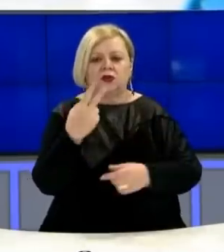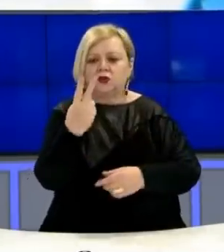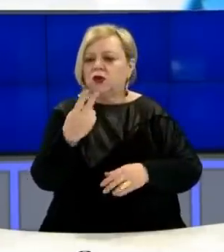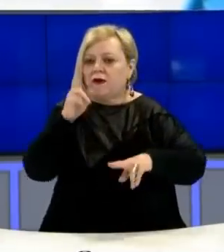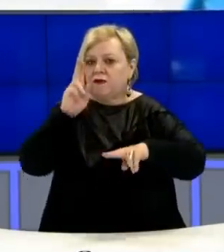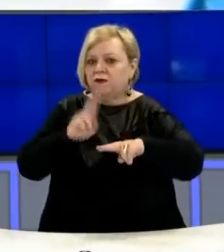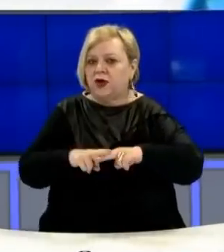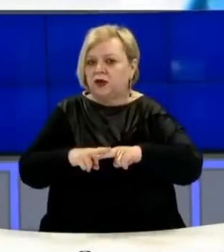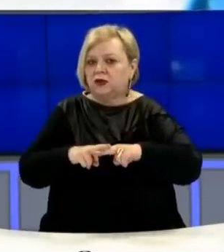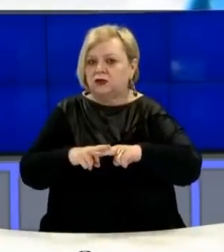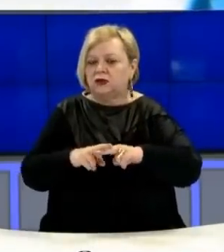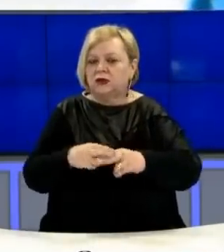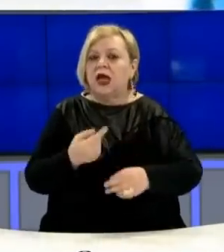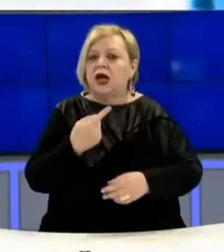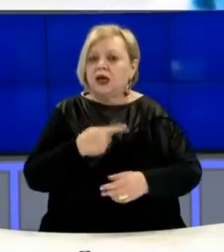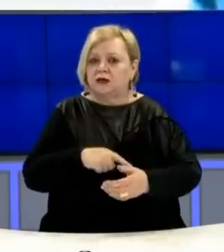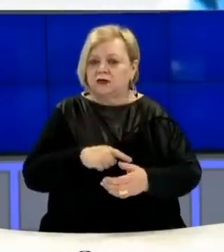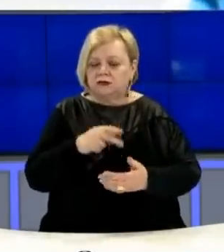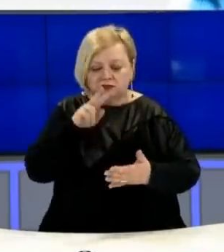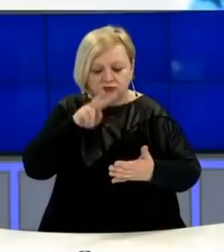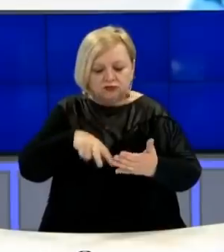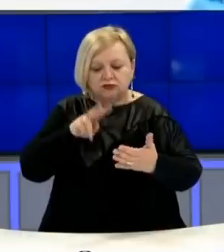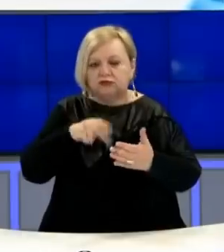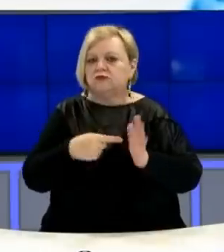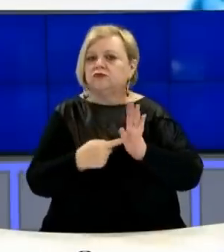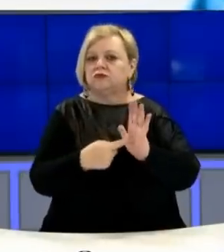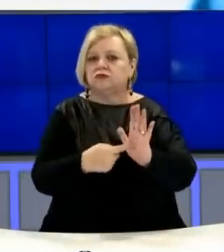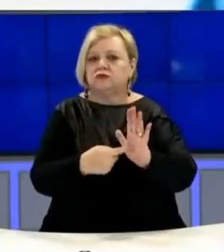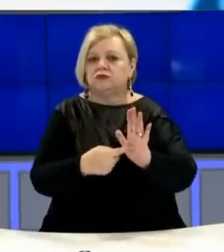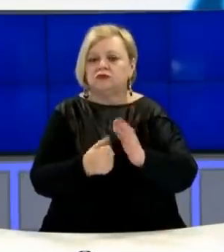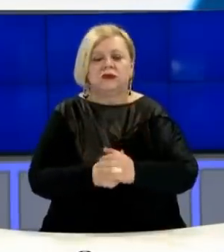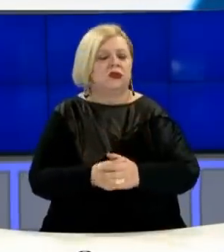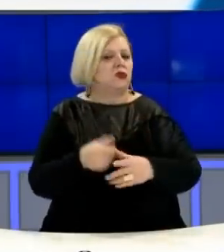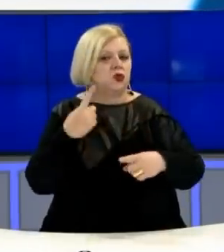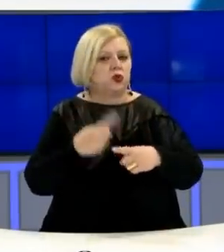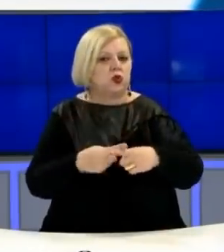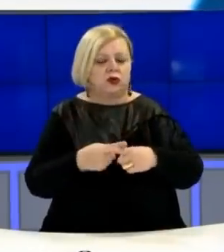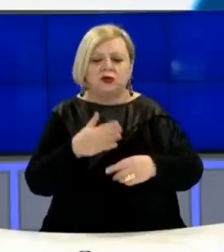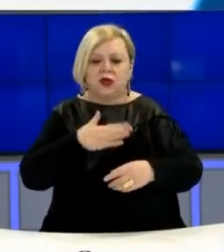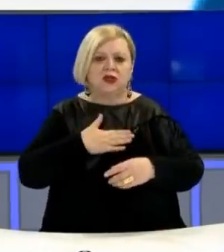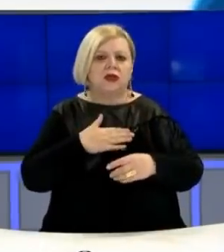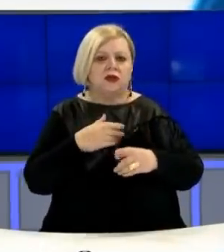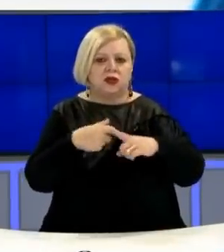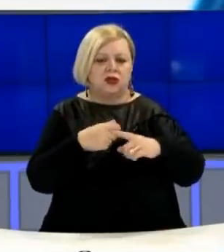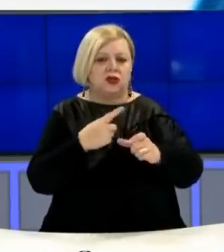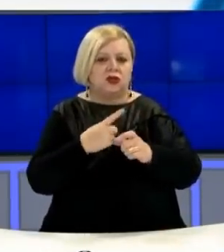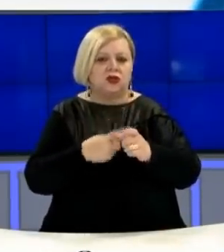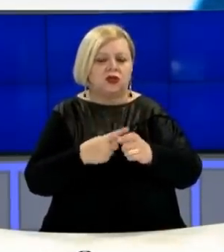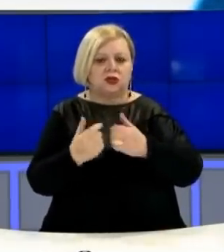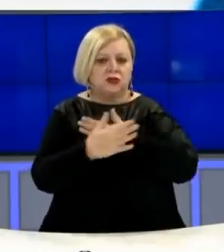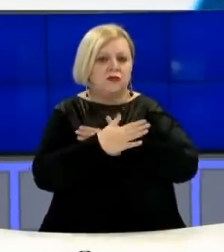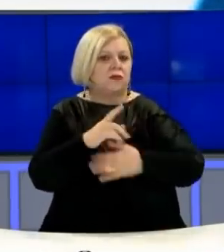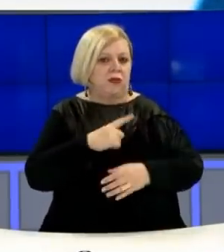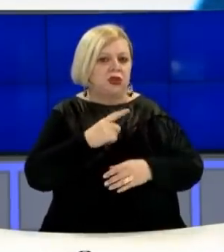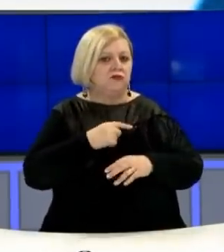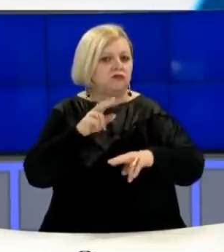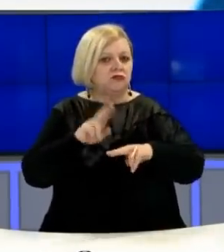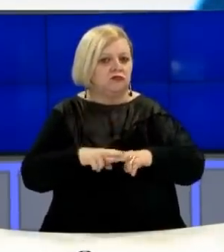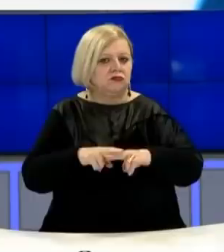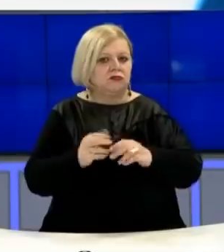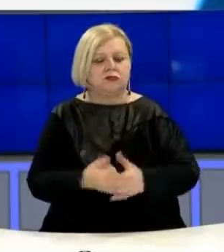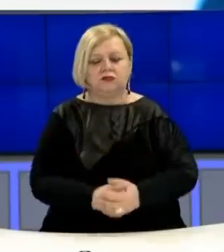lidhur me ankesat të cilat të paracitëm, dhe sigurisht se nesi KCZ do të presim vëndimari në këti institucioni.